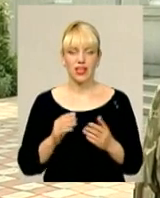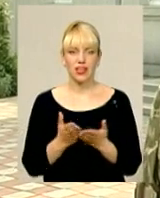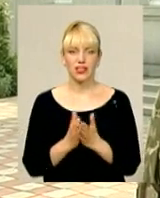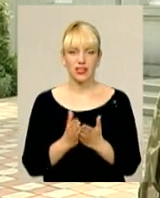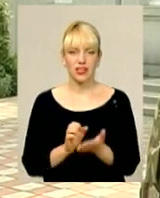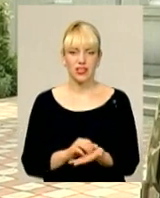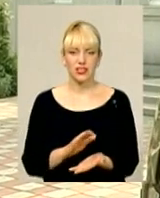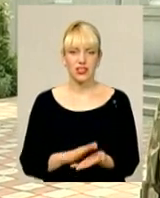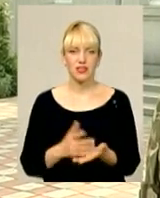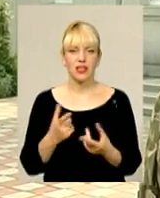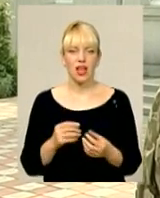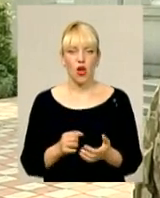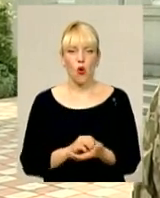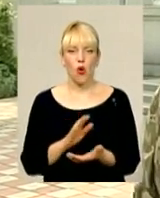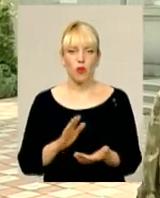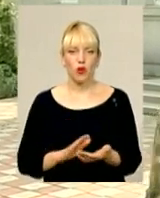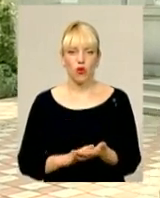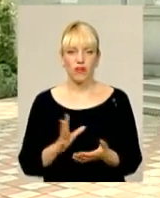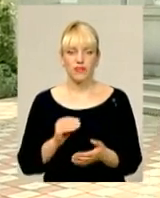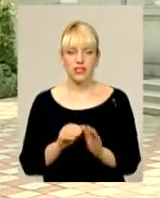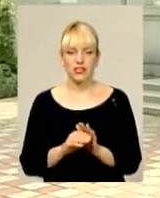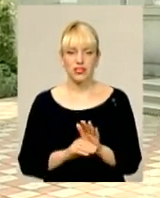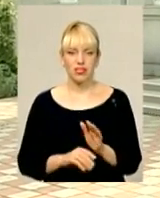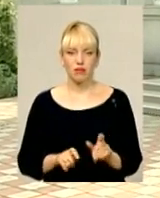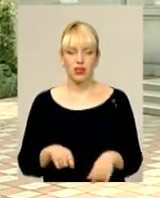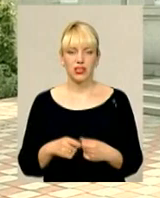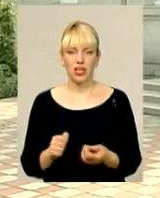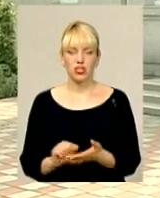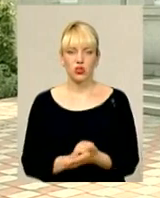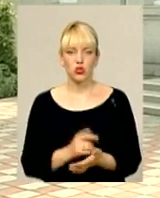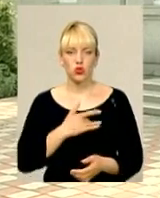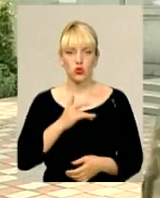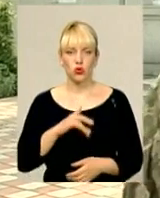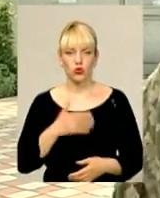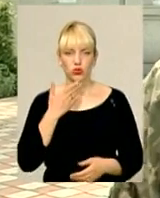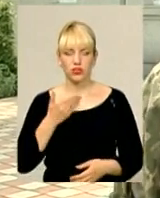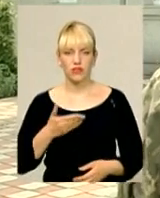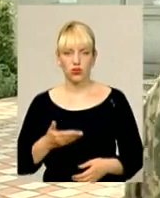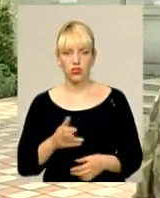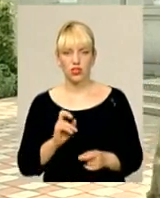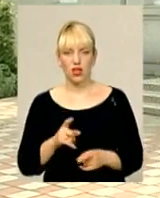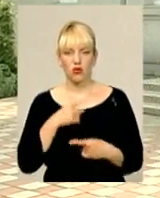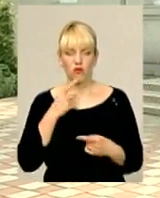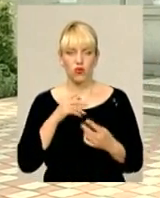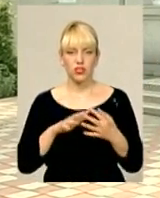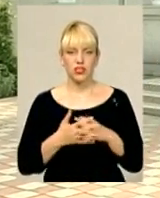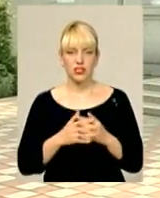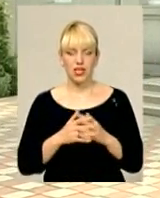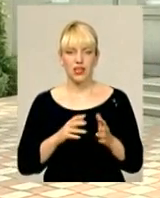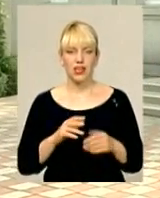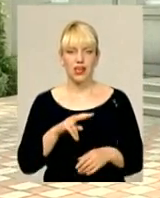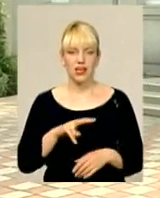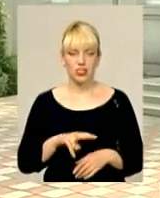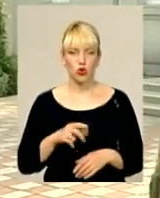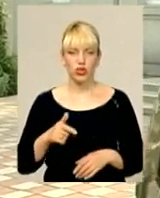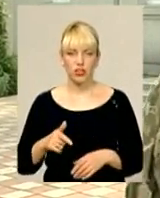обліковувався система, передача документів строгої звітності, як доповідає сільська Лісогринівецька